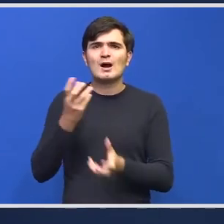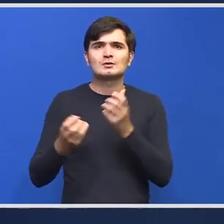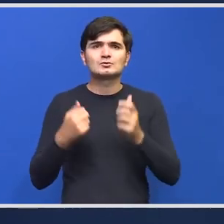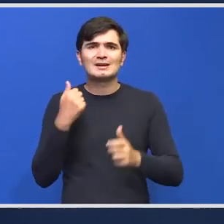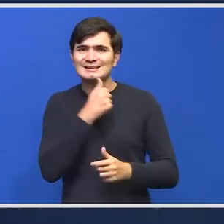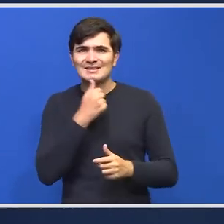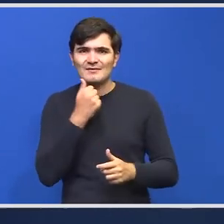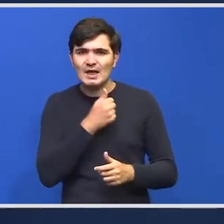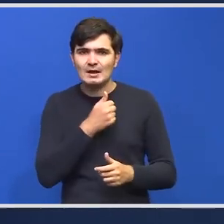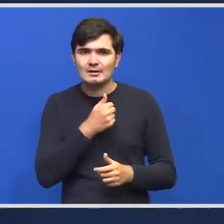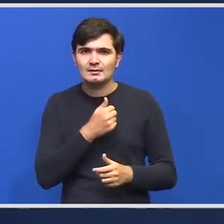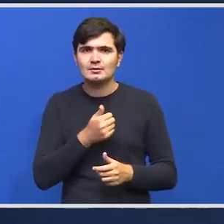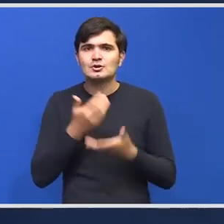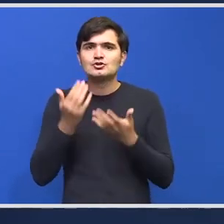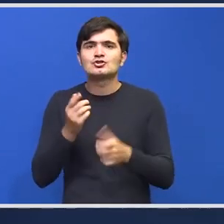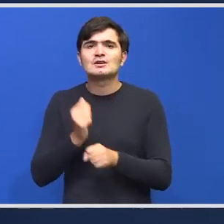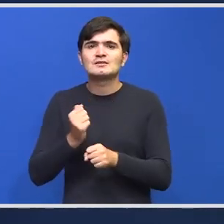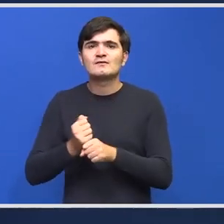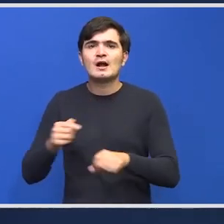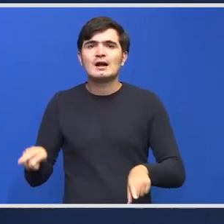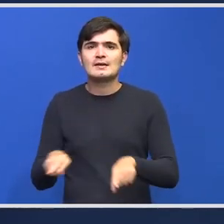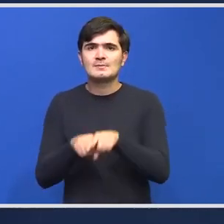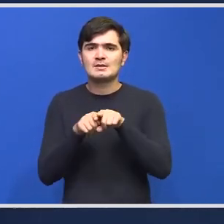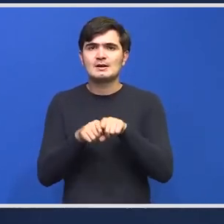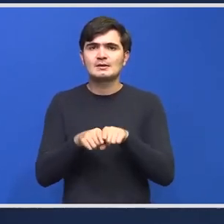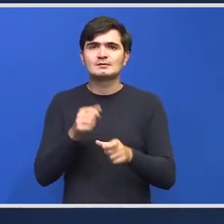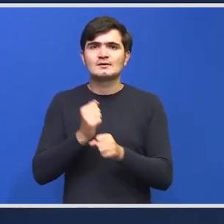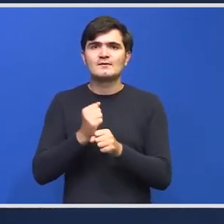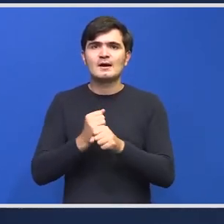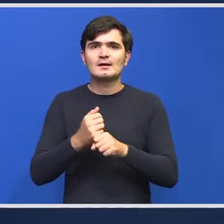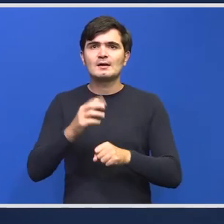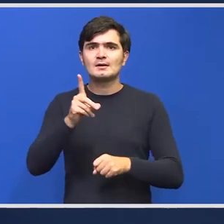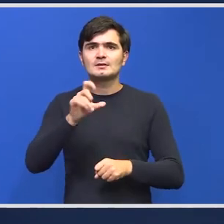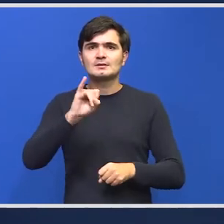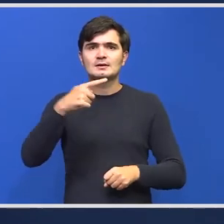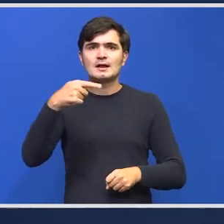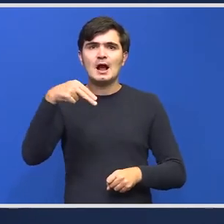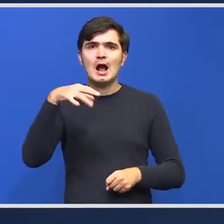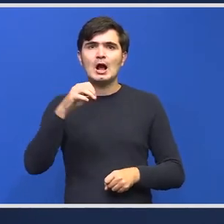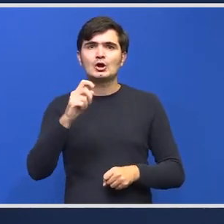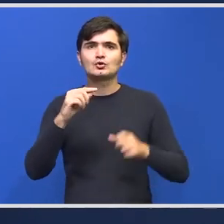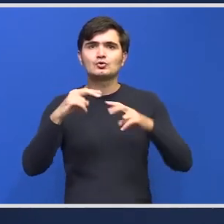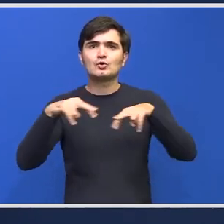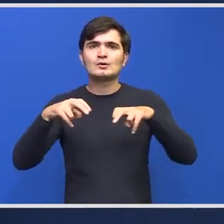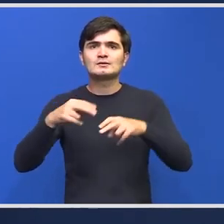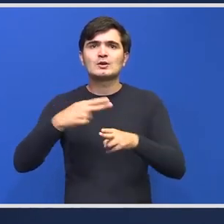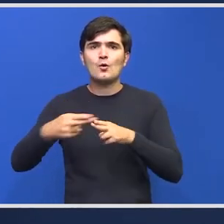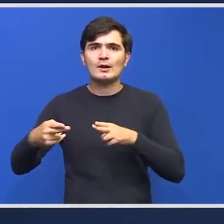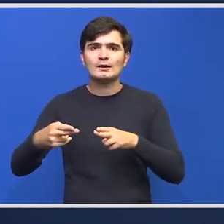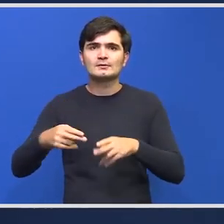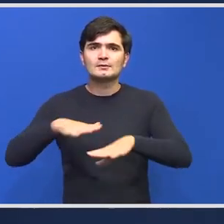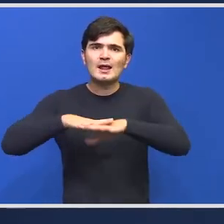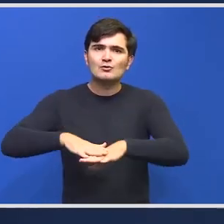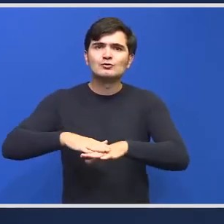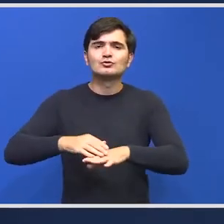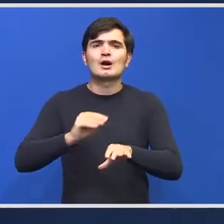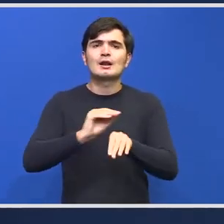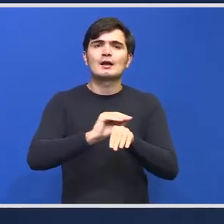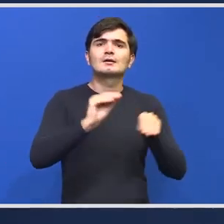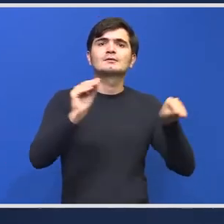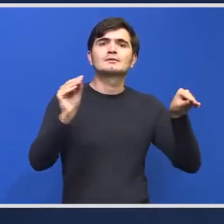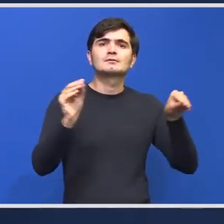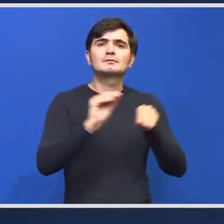trebuie să o facă imediat și anume diagnosticarea corectă resuscitarea transferul în condiții de